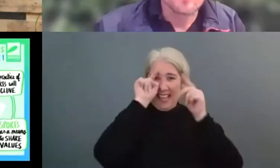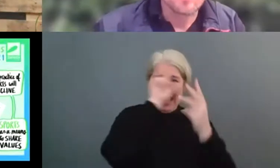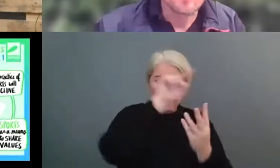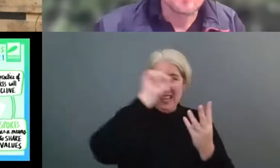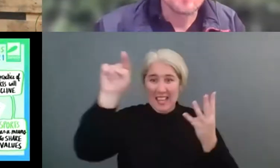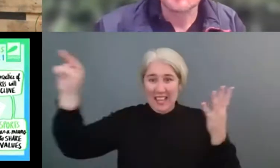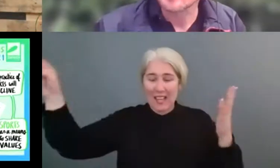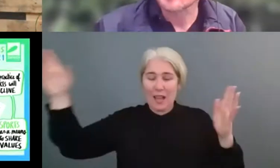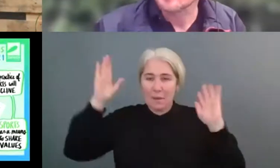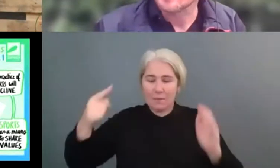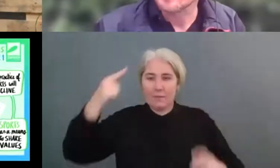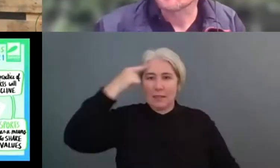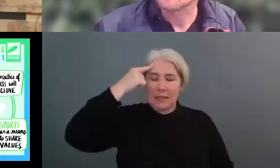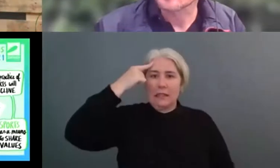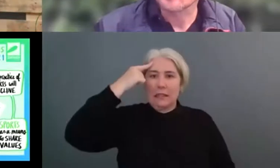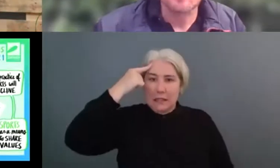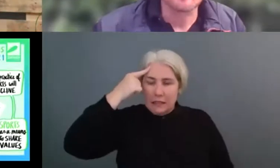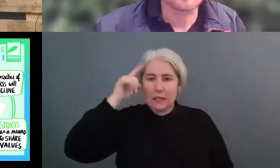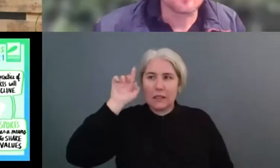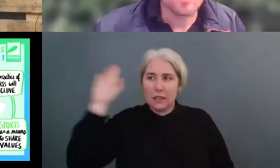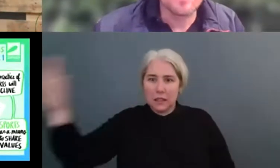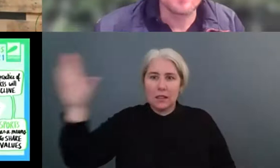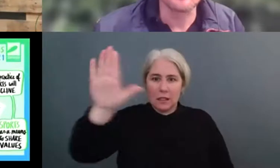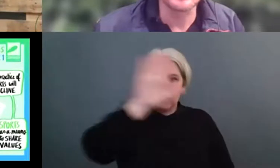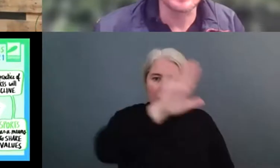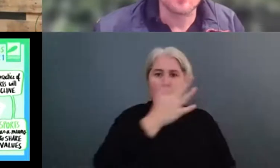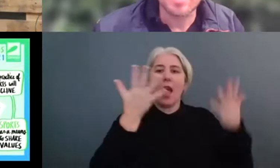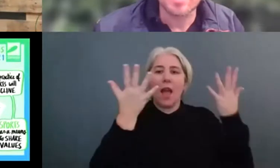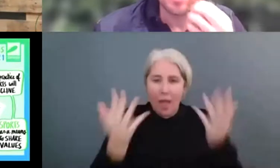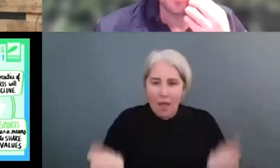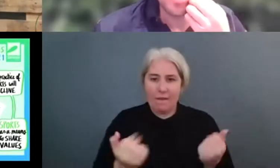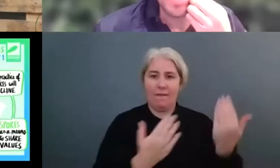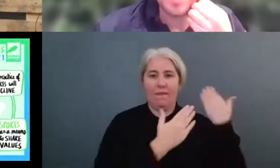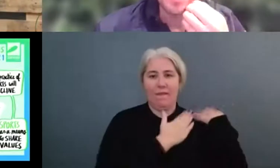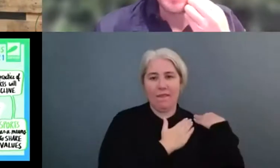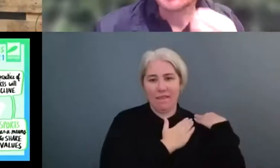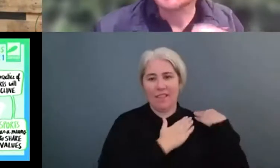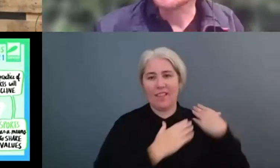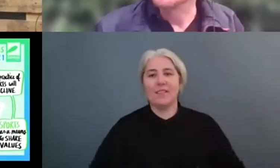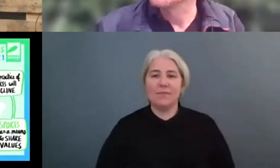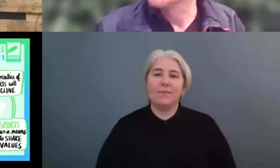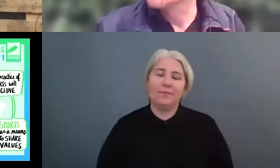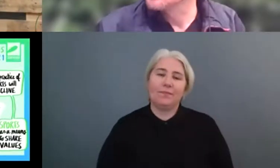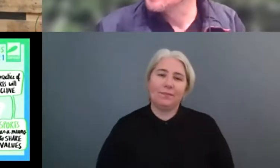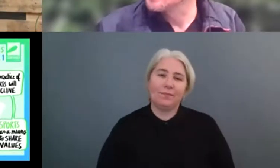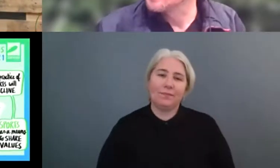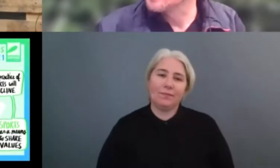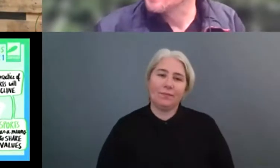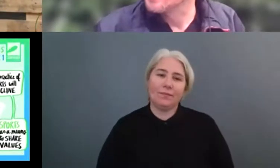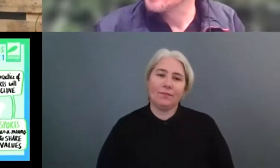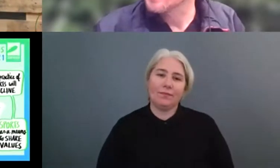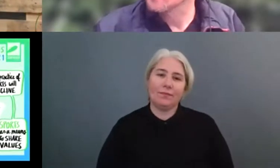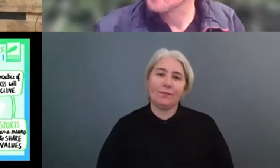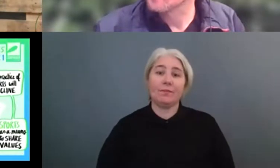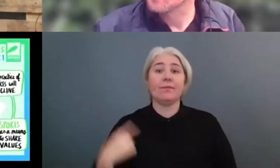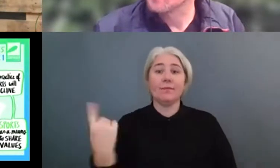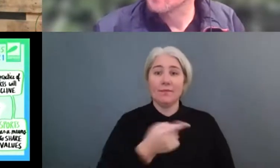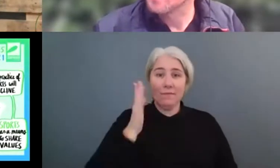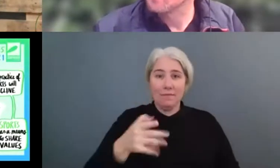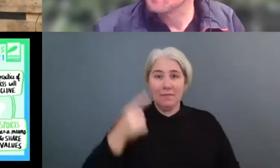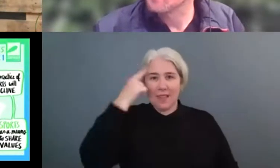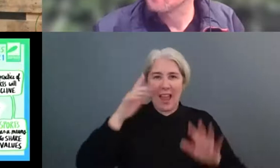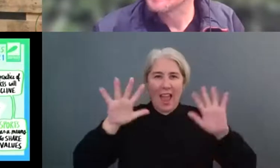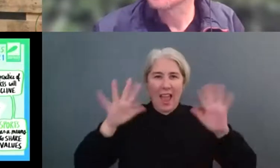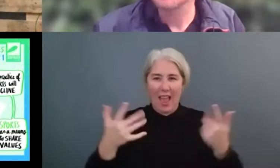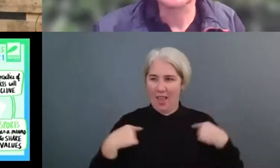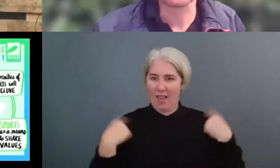la réglementation des règlements sportifs les fédérations internationales les acteurs un peu